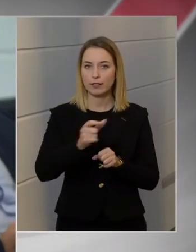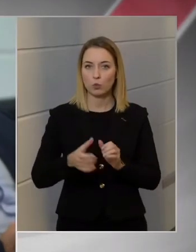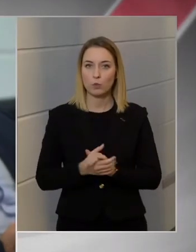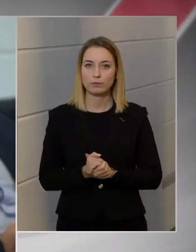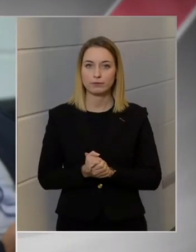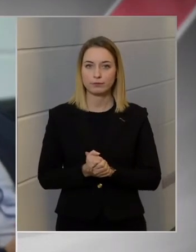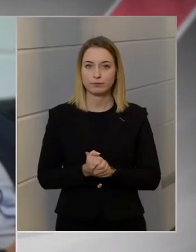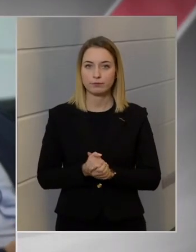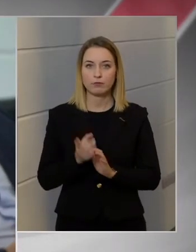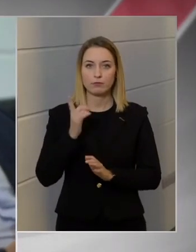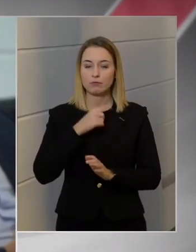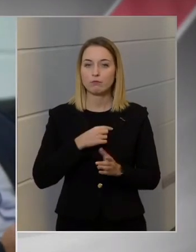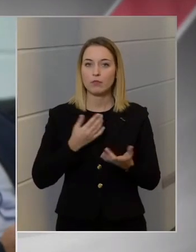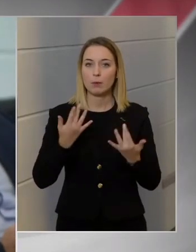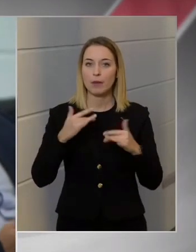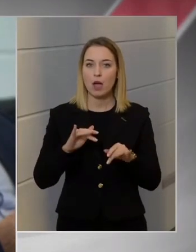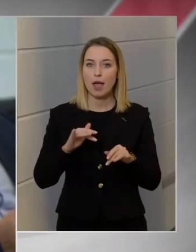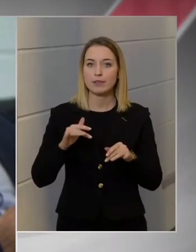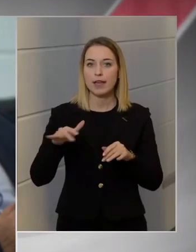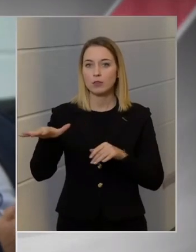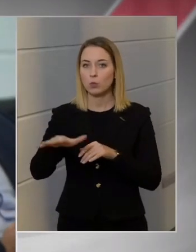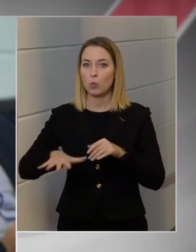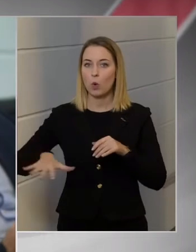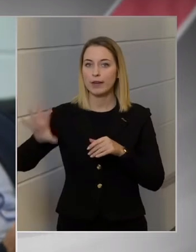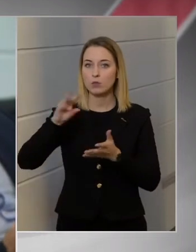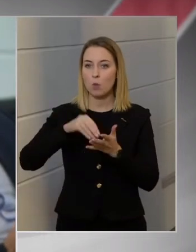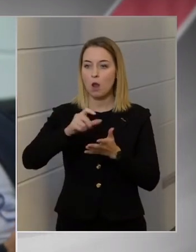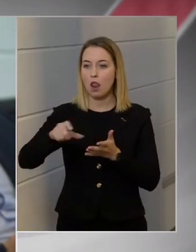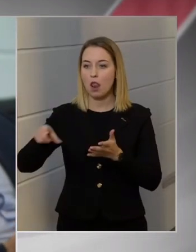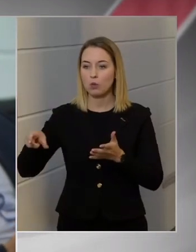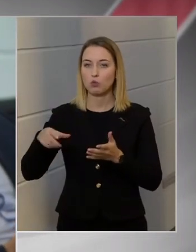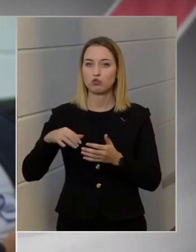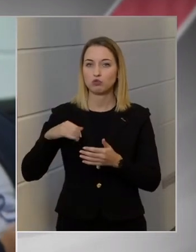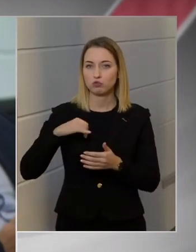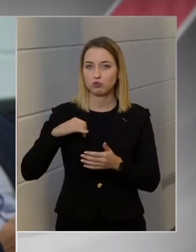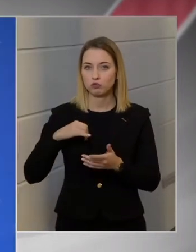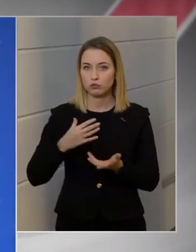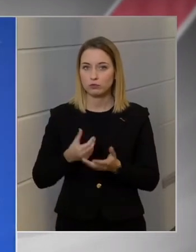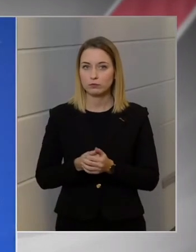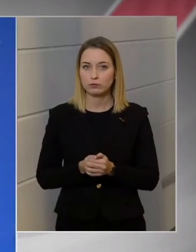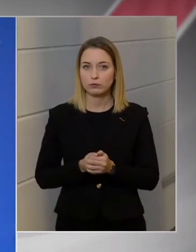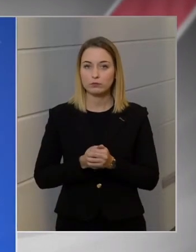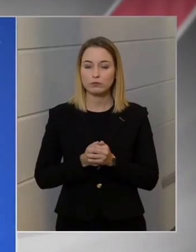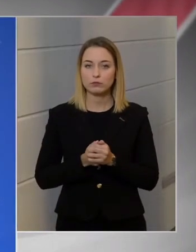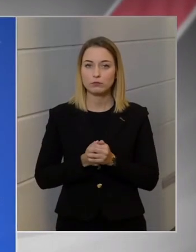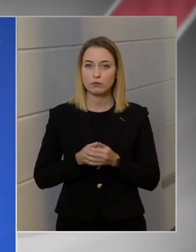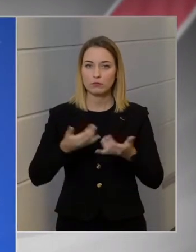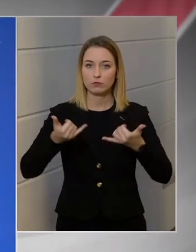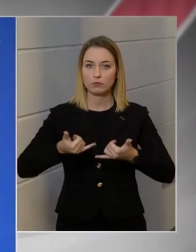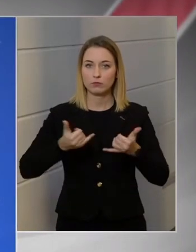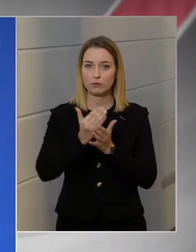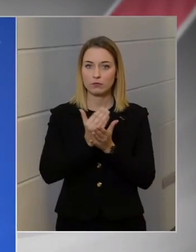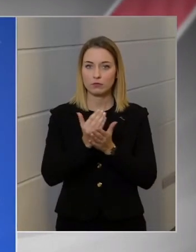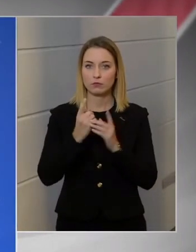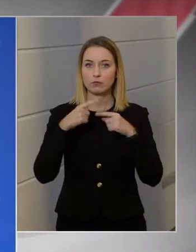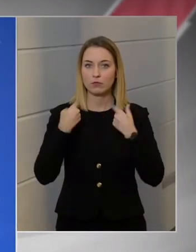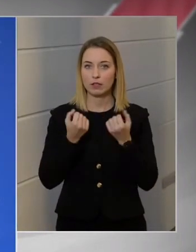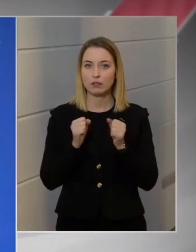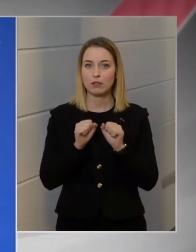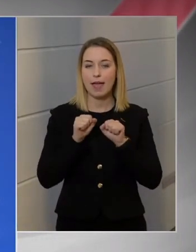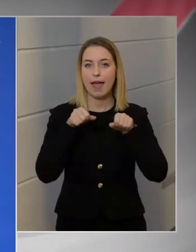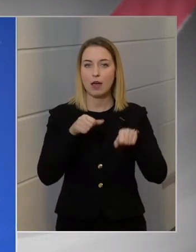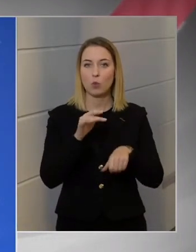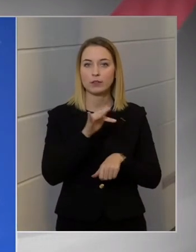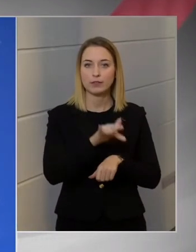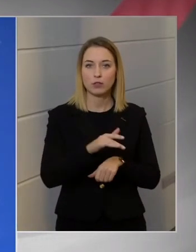környezőkerületek lakosainak nyugalmával? Ennek érdekében mit fog tenni az állam, mint működtető? A jelenlegi szabályt az ő érdekükben mi erőltettük